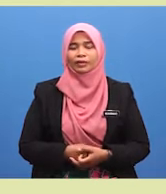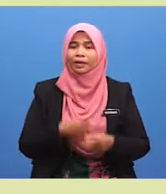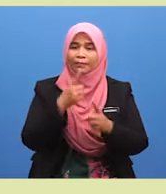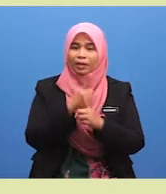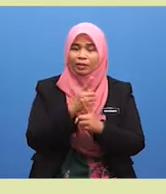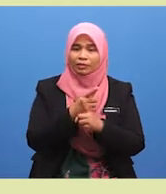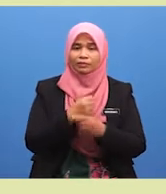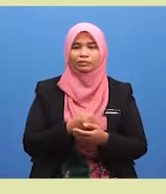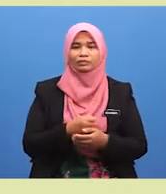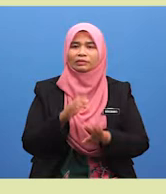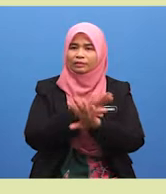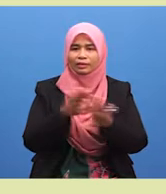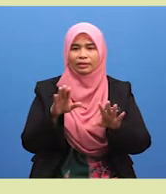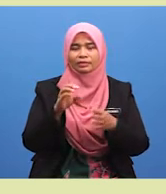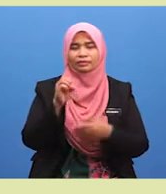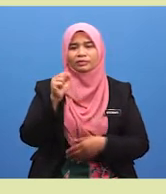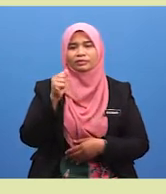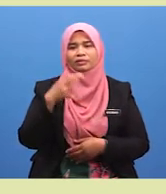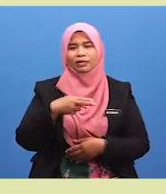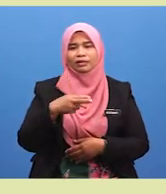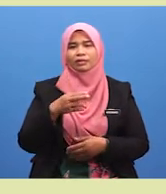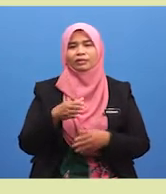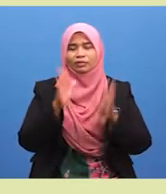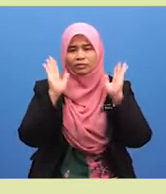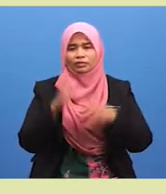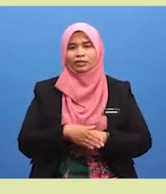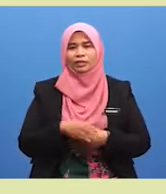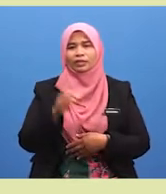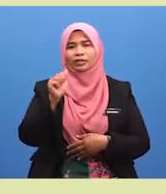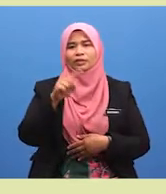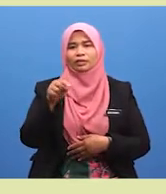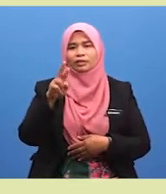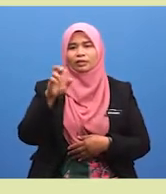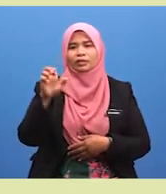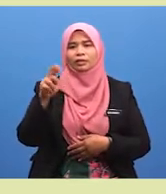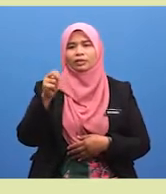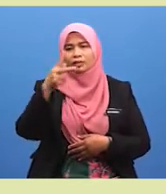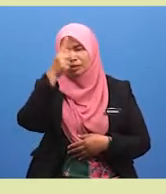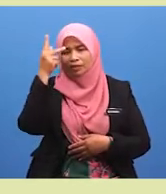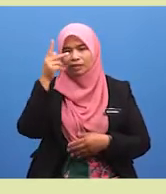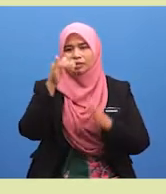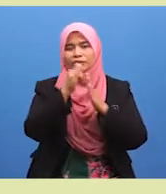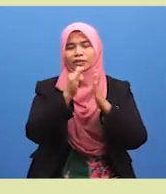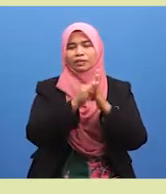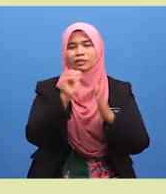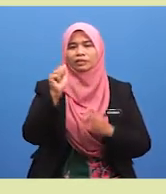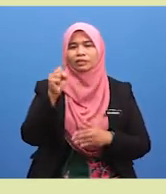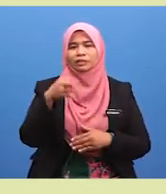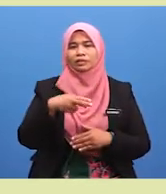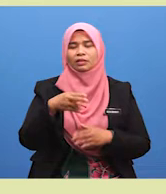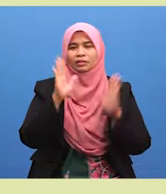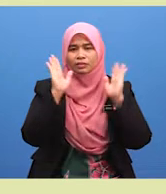Betul. Tidak sah kerana syarat sah solat